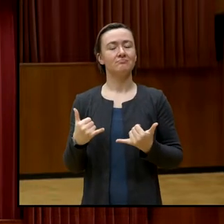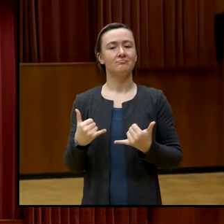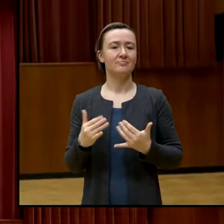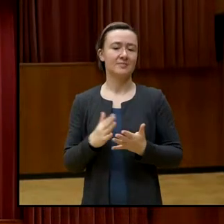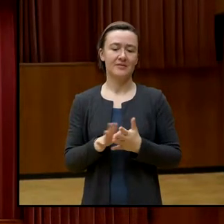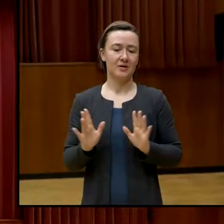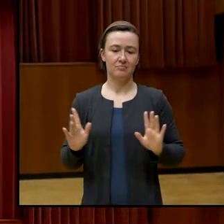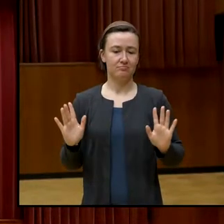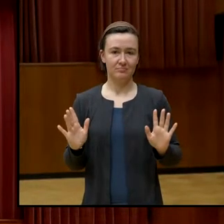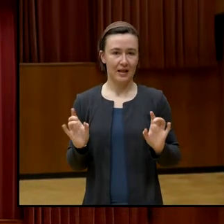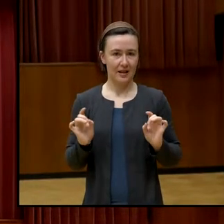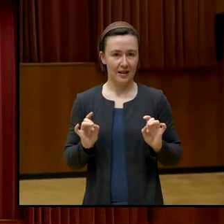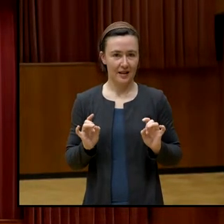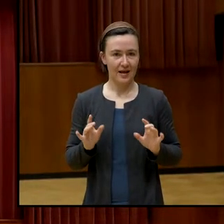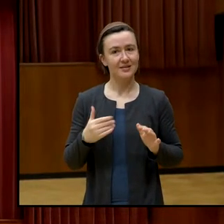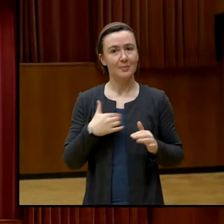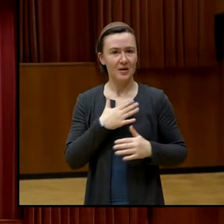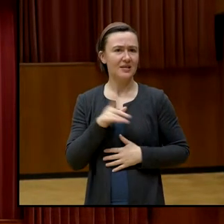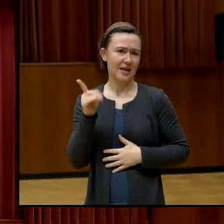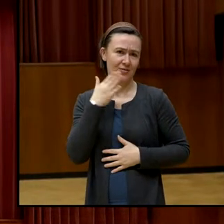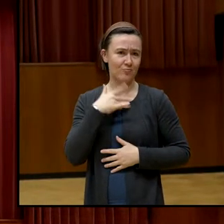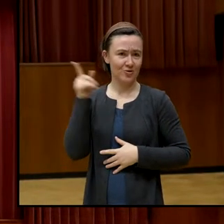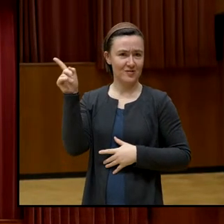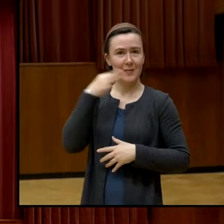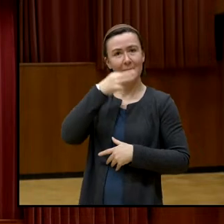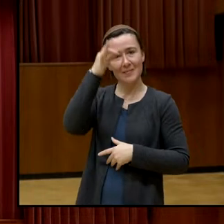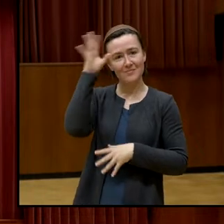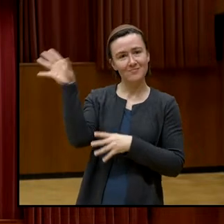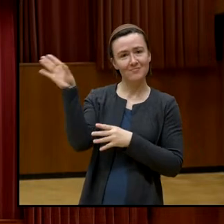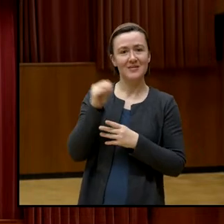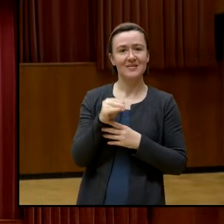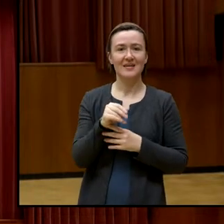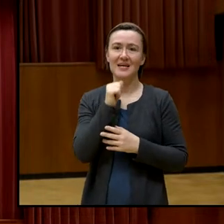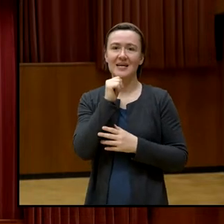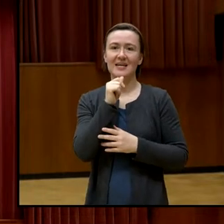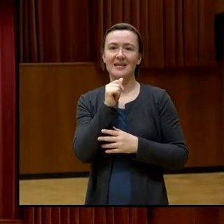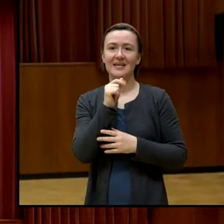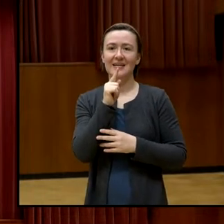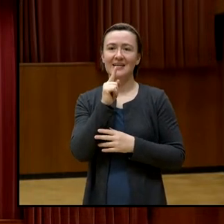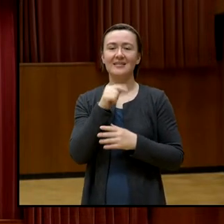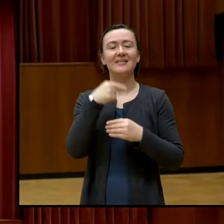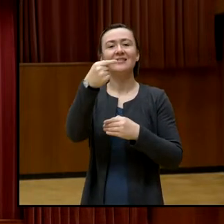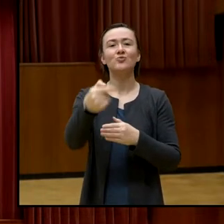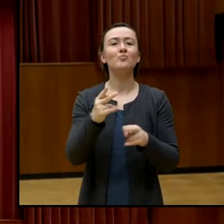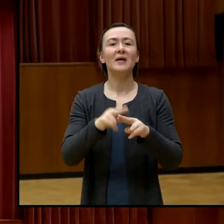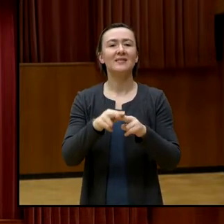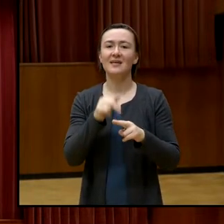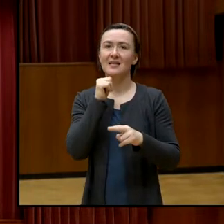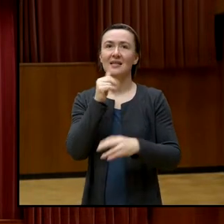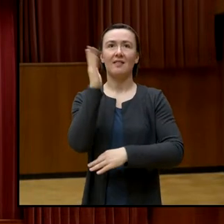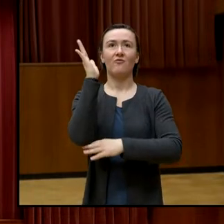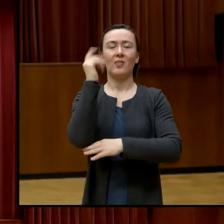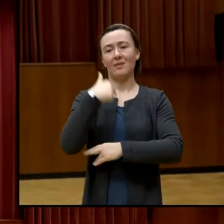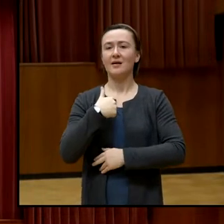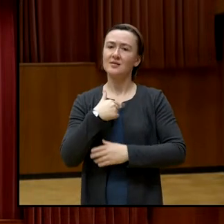stehen und möchte es gerne dann auch mitnehmen in ein weniger frontales und mehr dialogisches Gespräch später mit Ihnen.